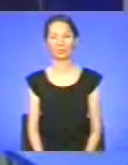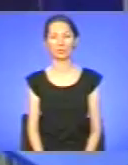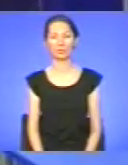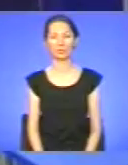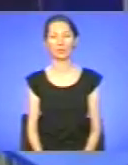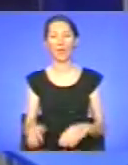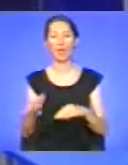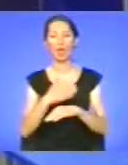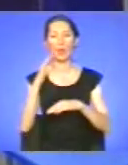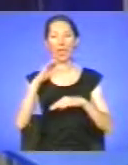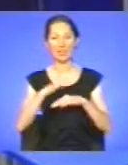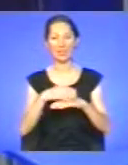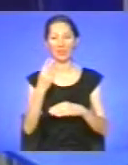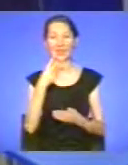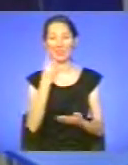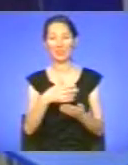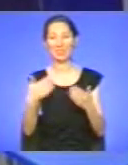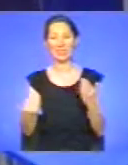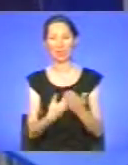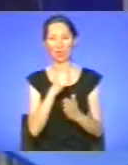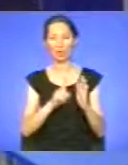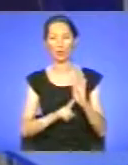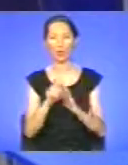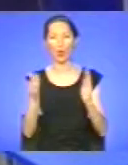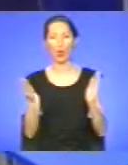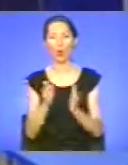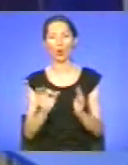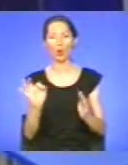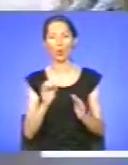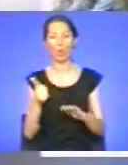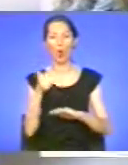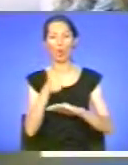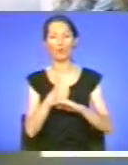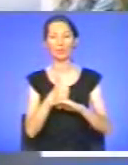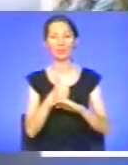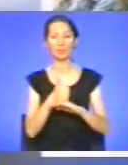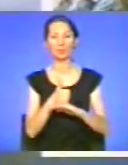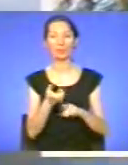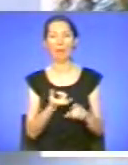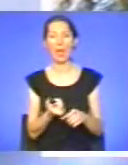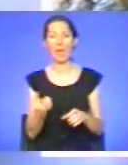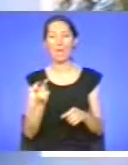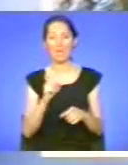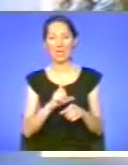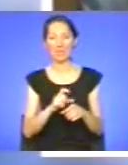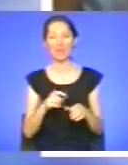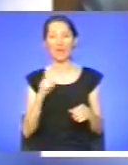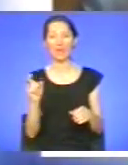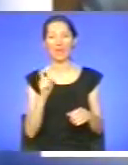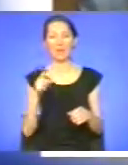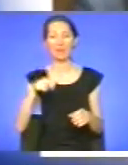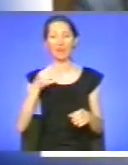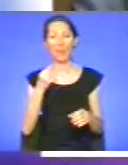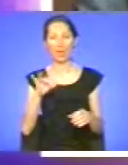Добрий вечір. Ви дивитесь «Вісті». Спочатку коротко про головне. Більшість власників паїв, керівників